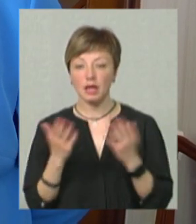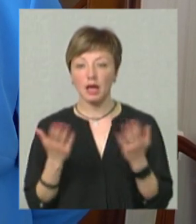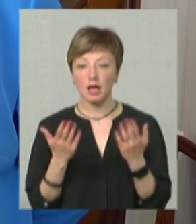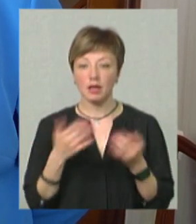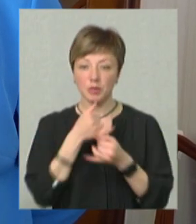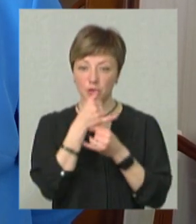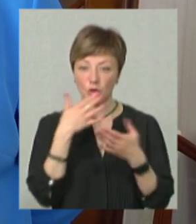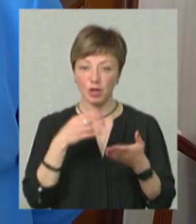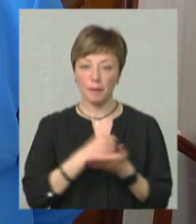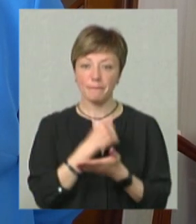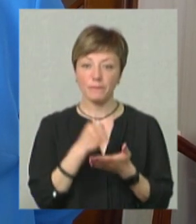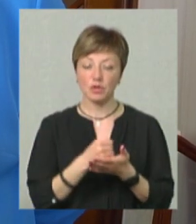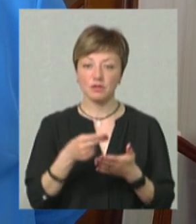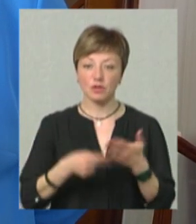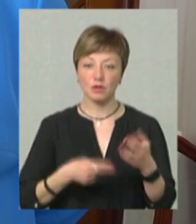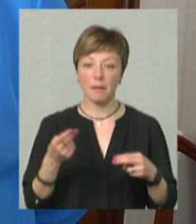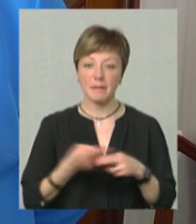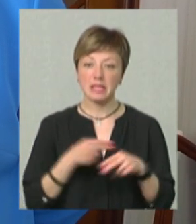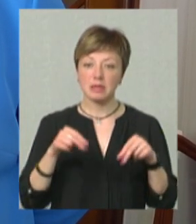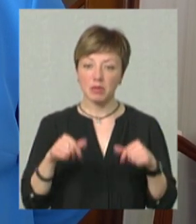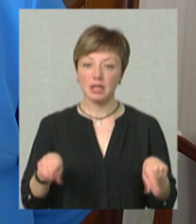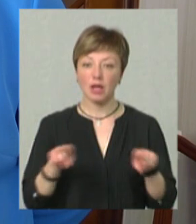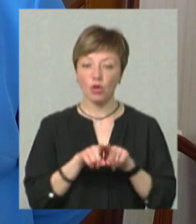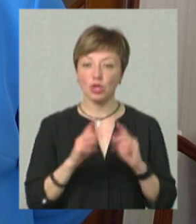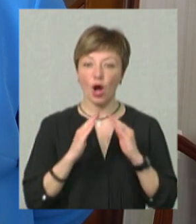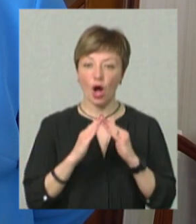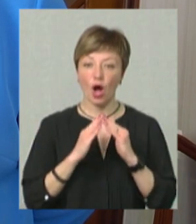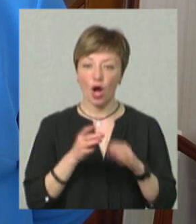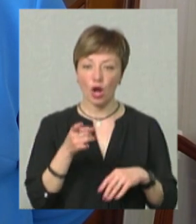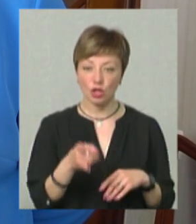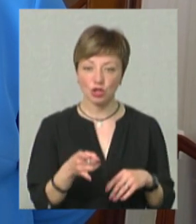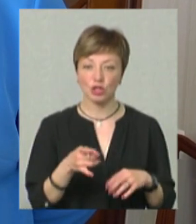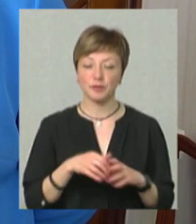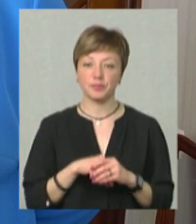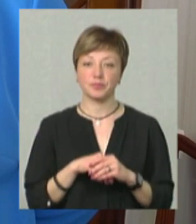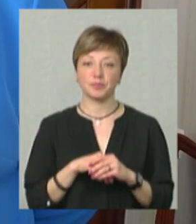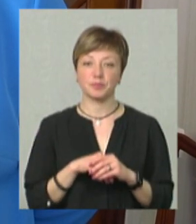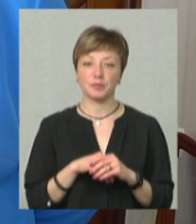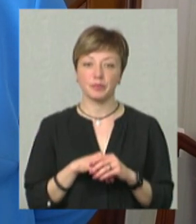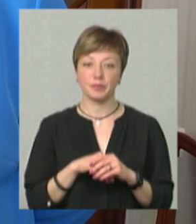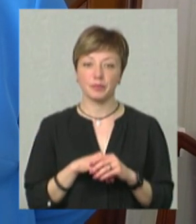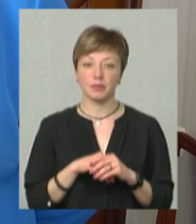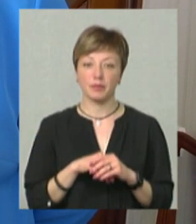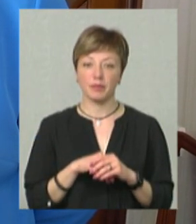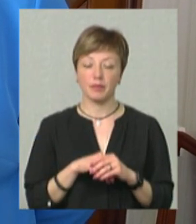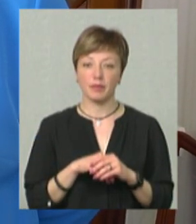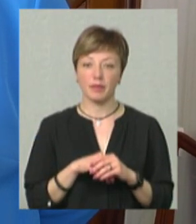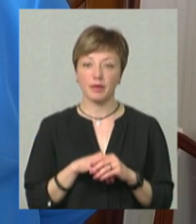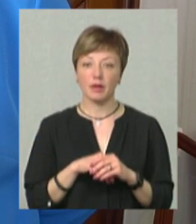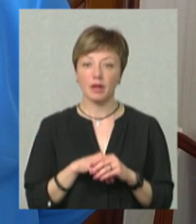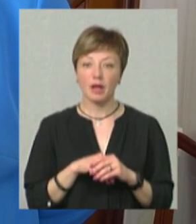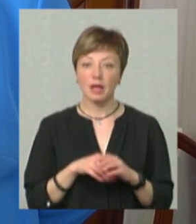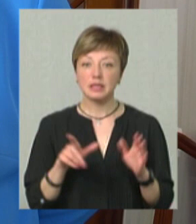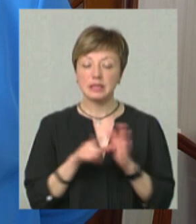які ми не могли посвідчувати без землі. Також гаражі, які посвідчуються земельною